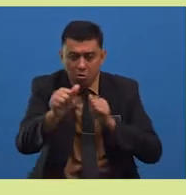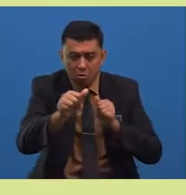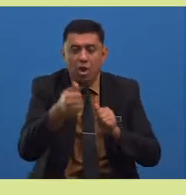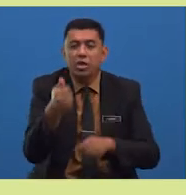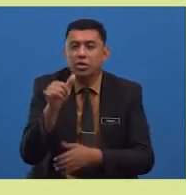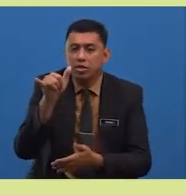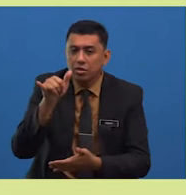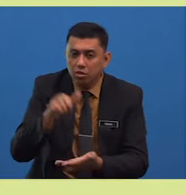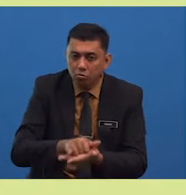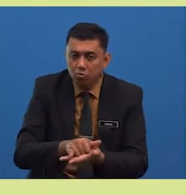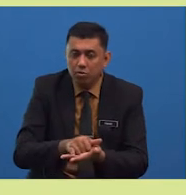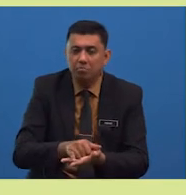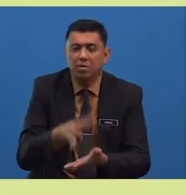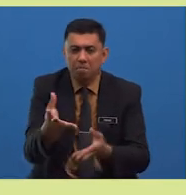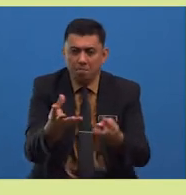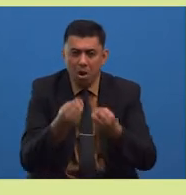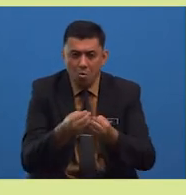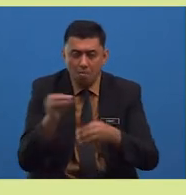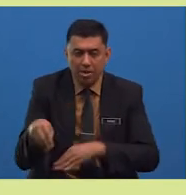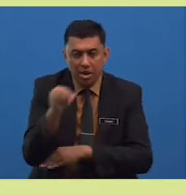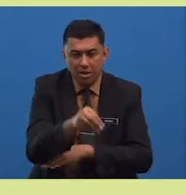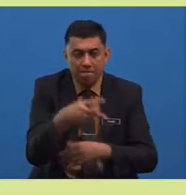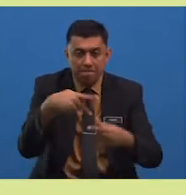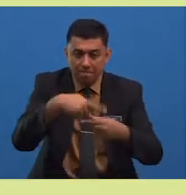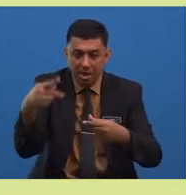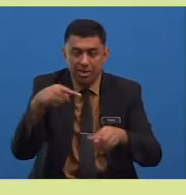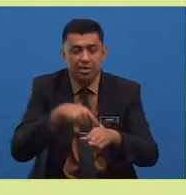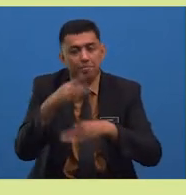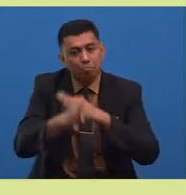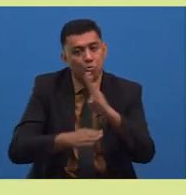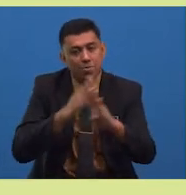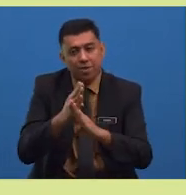iaitu dia berhasrat menanam padi di bumi.